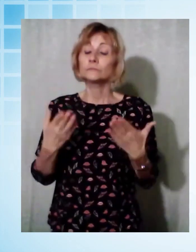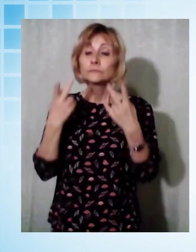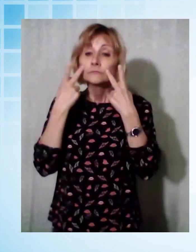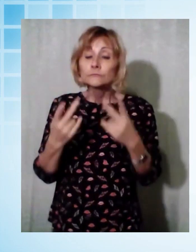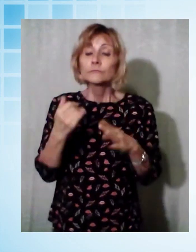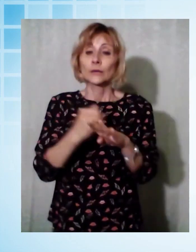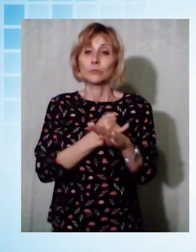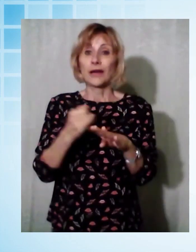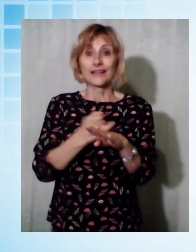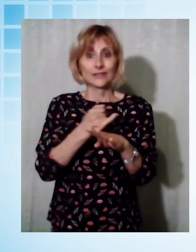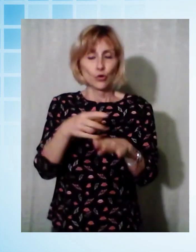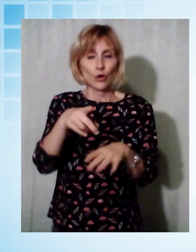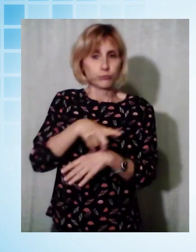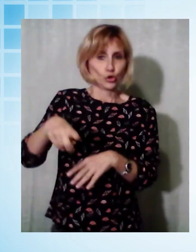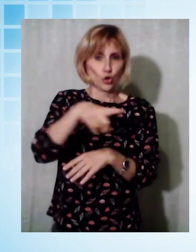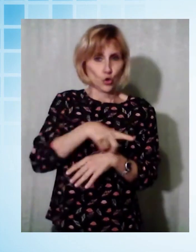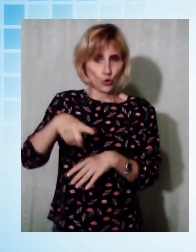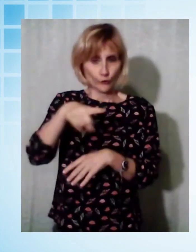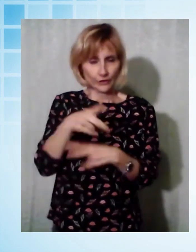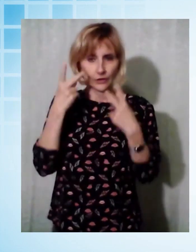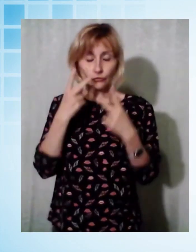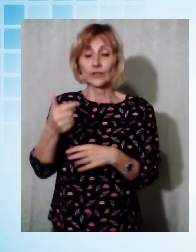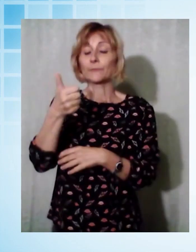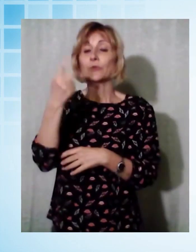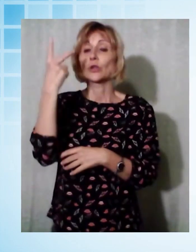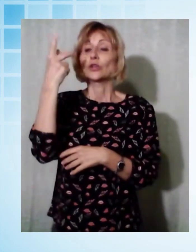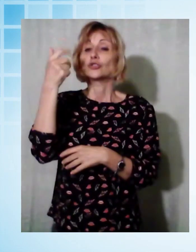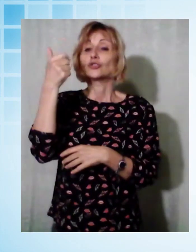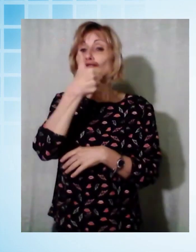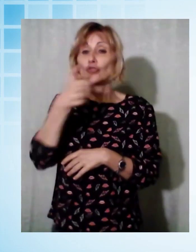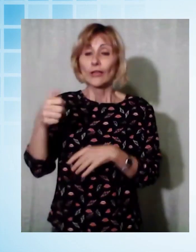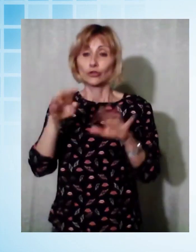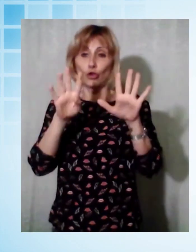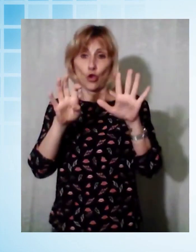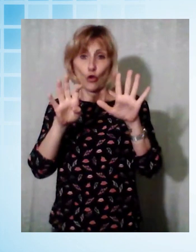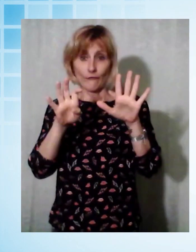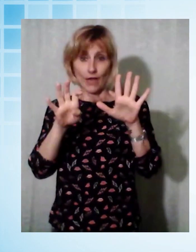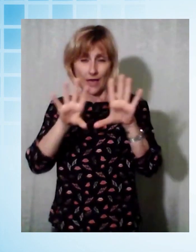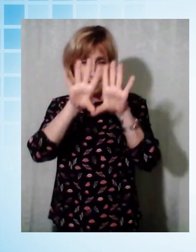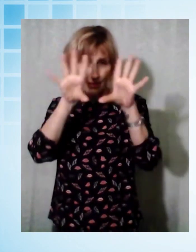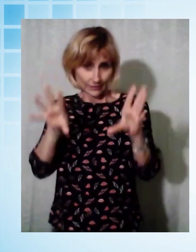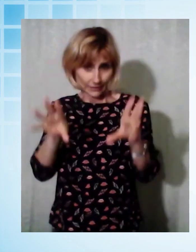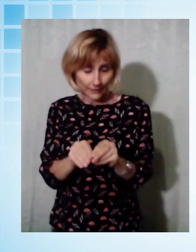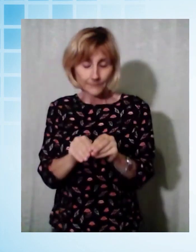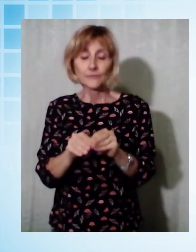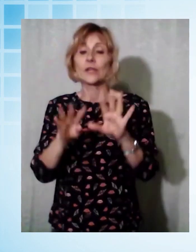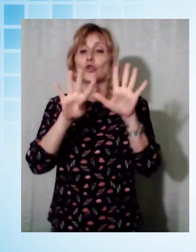dati della nostra provincia. 190 positività in provincia di Lucca, 95 casi nella